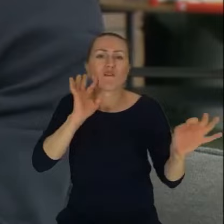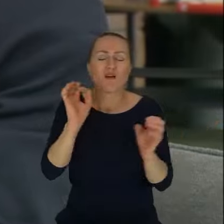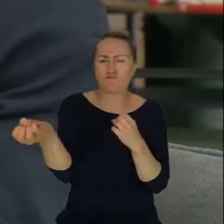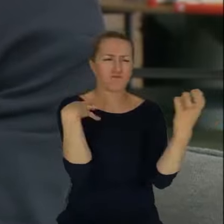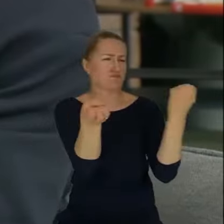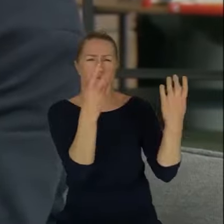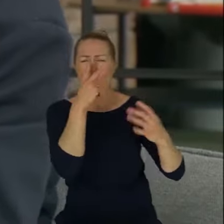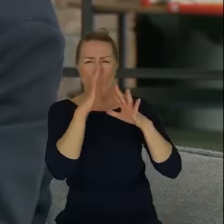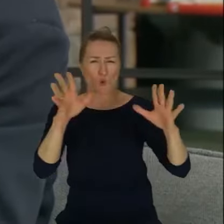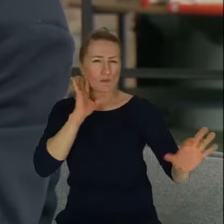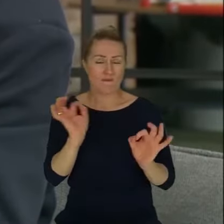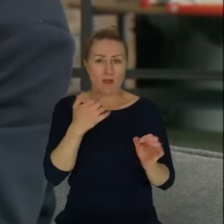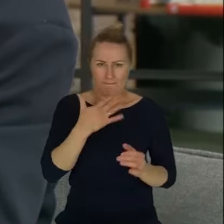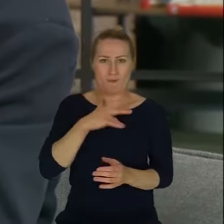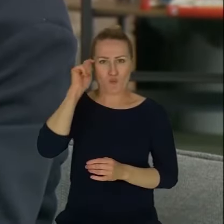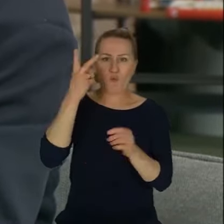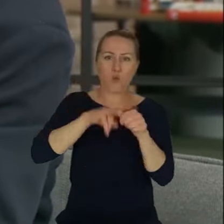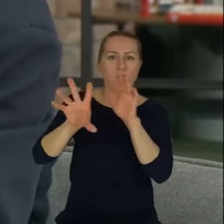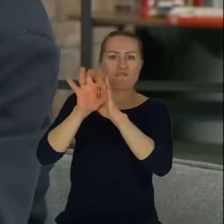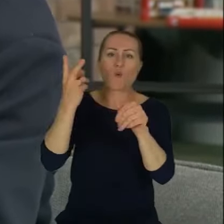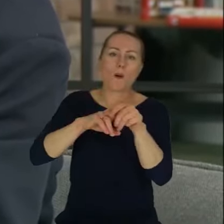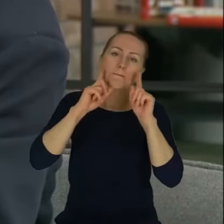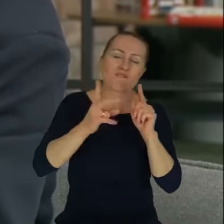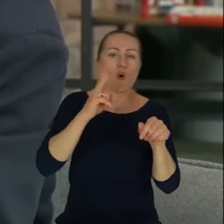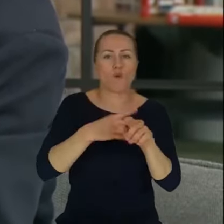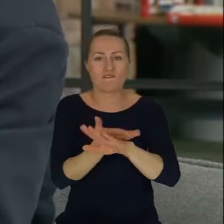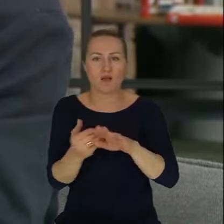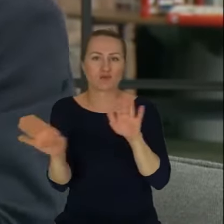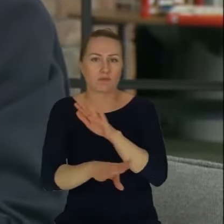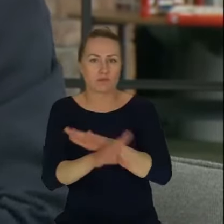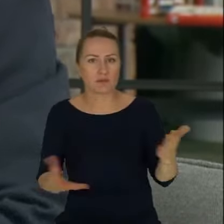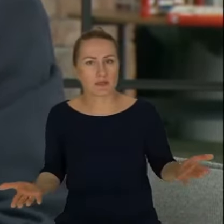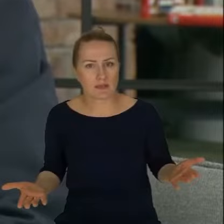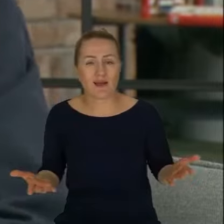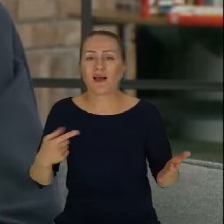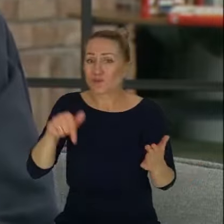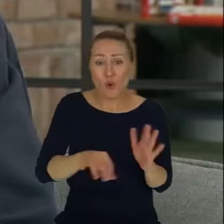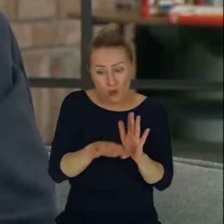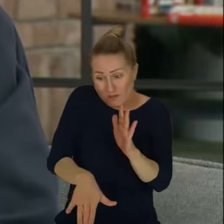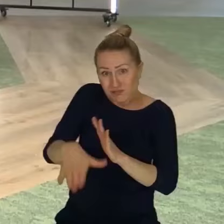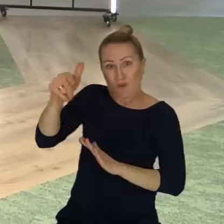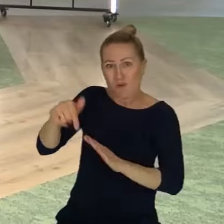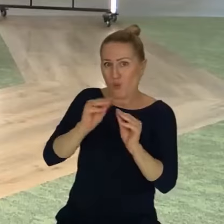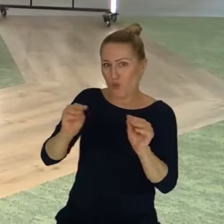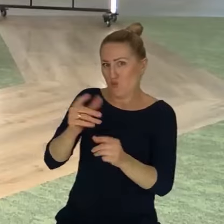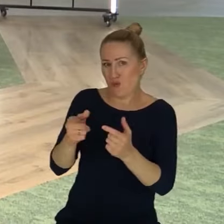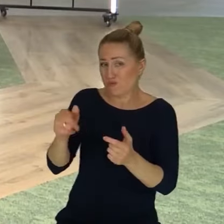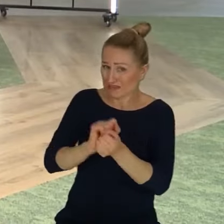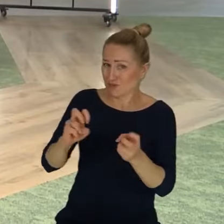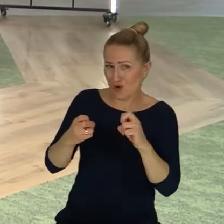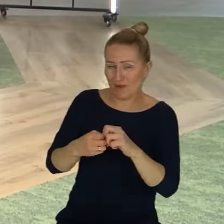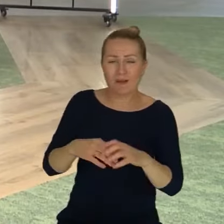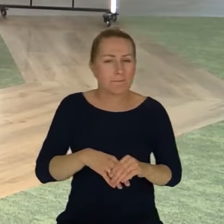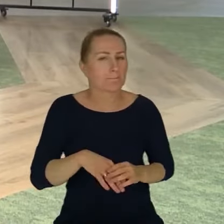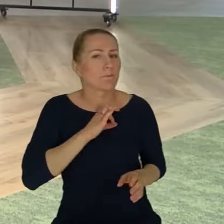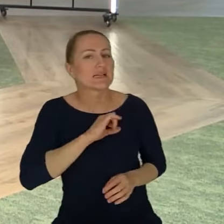zasadzie uczone na każdym etapie edukacji od dziecka po senioralny wiek, nie? Karolina i Ja mogę tylko powiedzieć, bo mój starszy syn ma 14 lat i